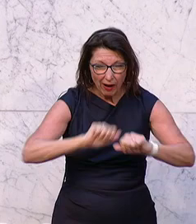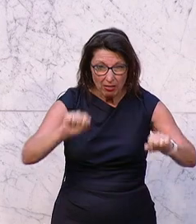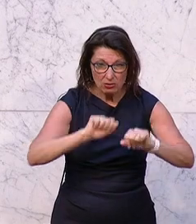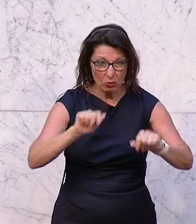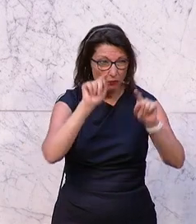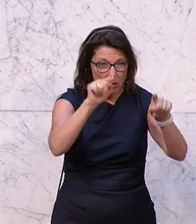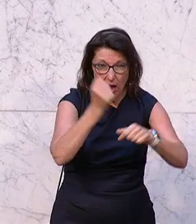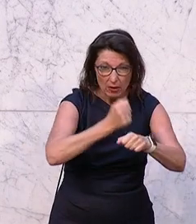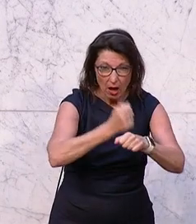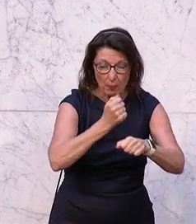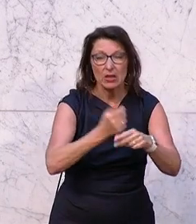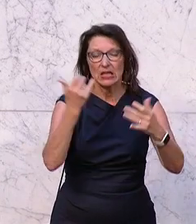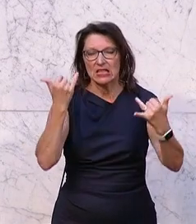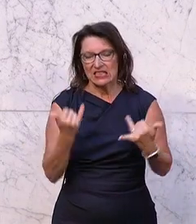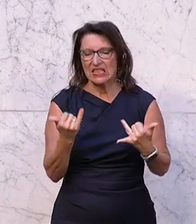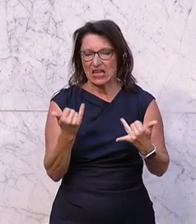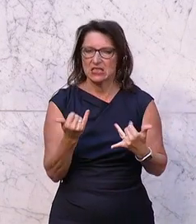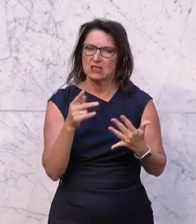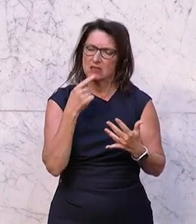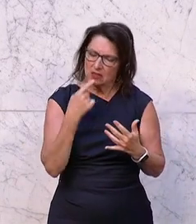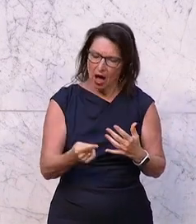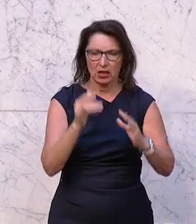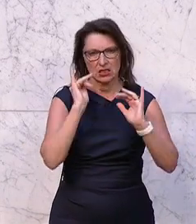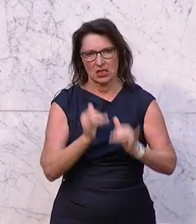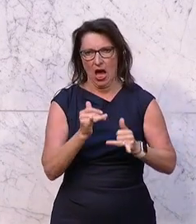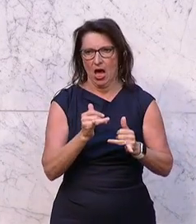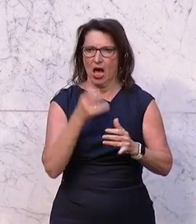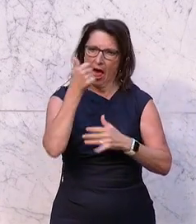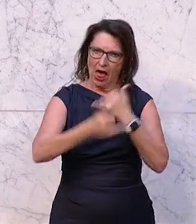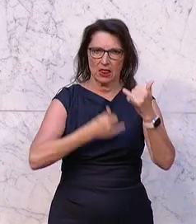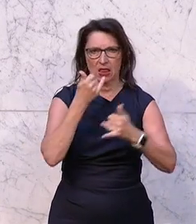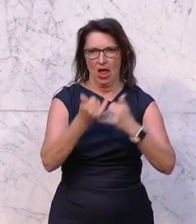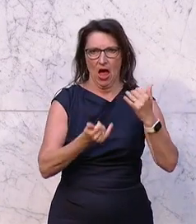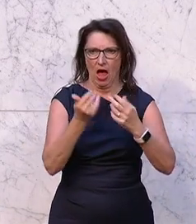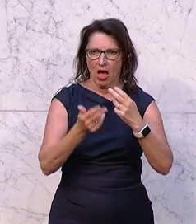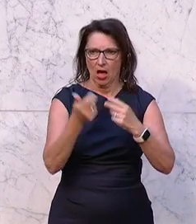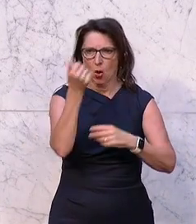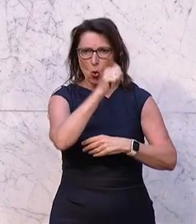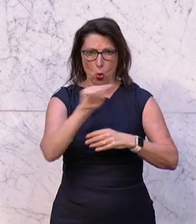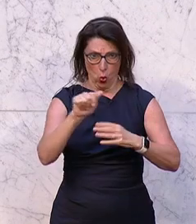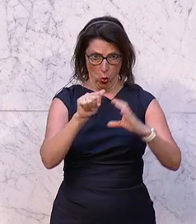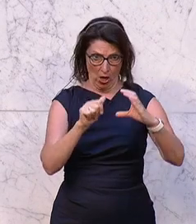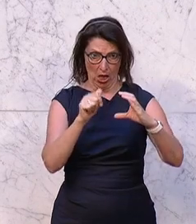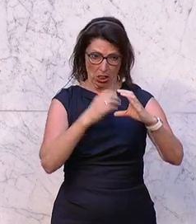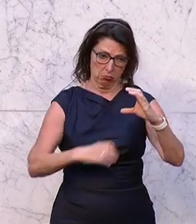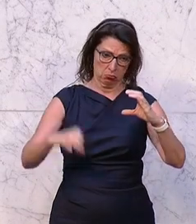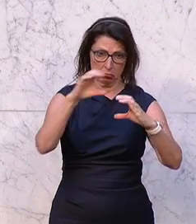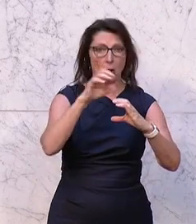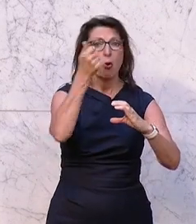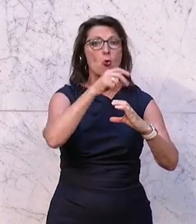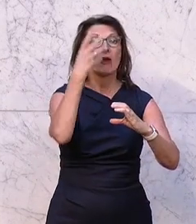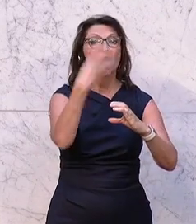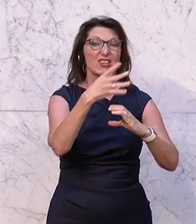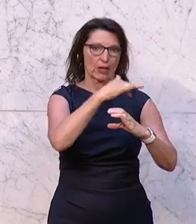Die bekommen jetzt eine Garantieerklärung, Erhöhung im Jahr von knapp unter 100 auf 140 Millionen